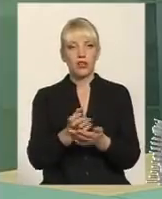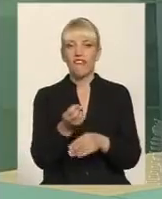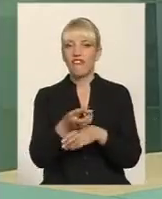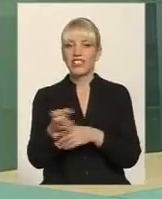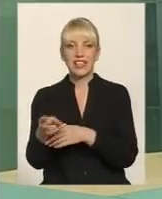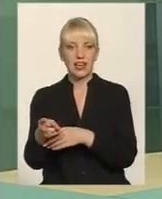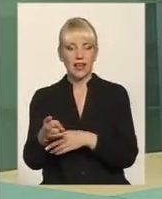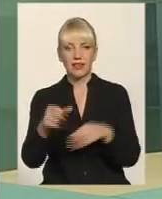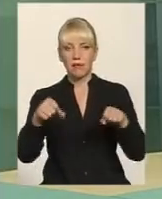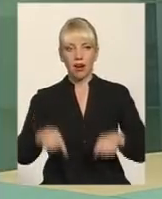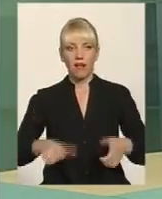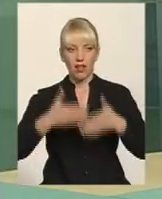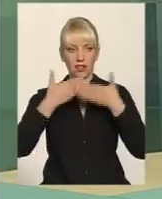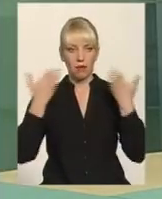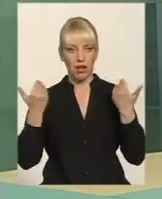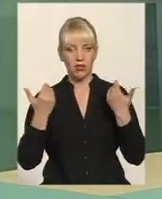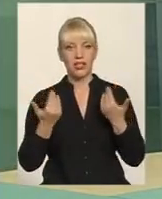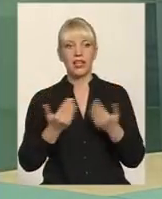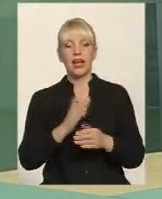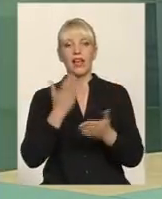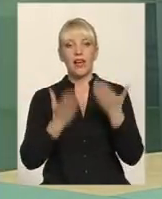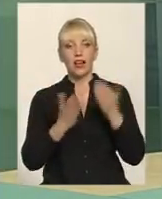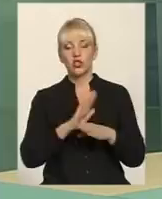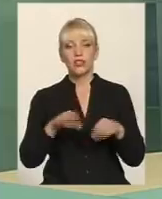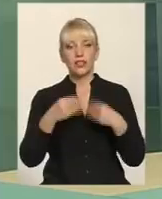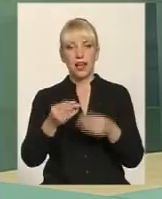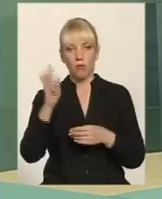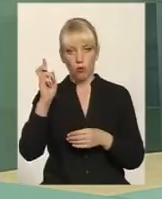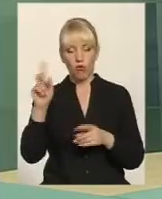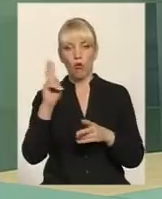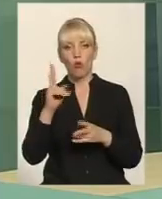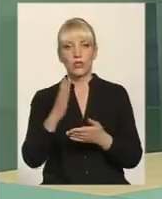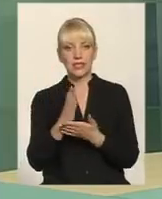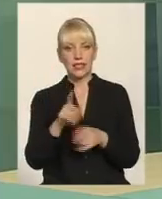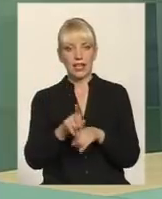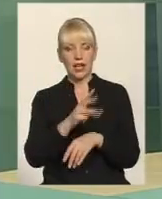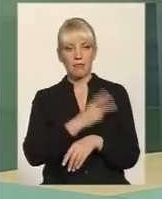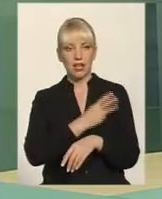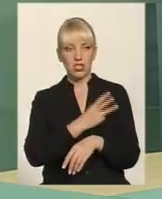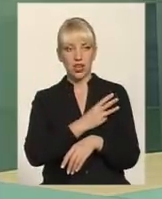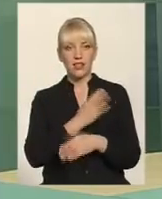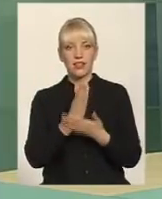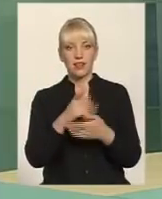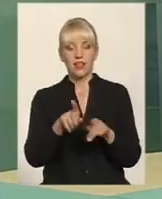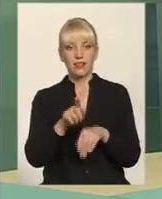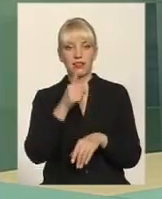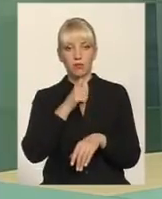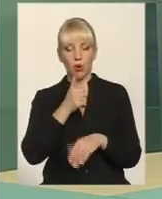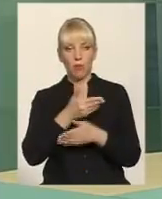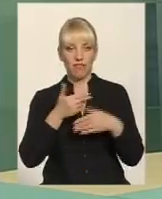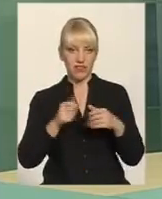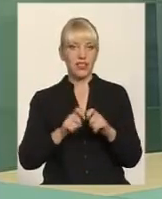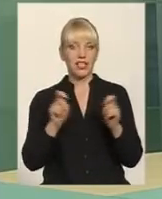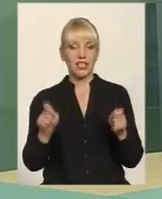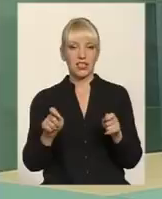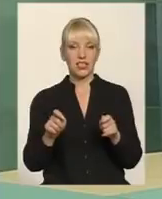взагалі права ніхто не має. Якщо, не дай Бог, когось таке є бажання, і є такі спроби, будь ласка, ми відкриті, ми готові, я думаю, хмельничани,